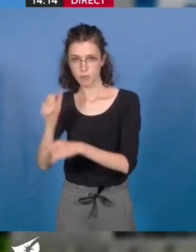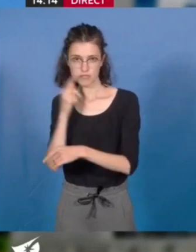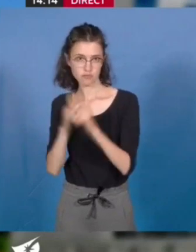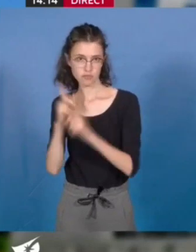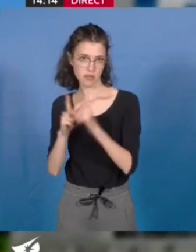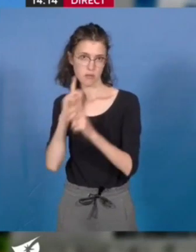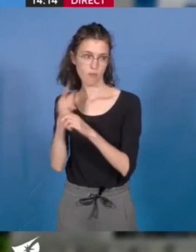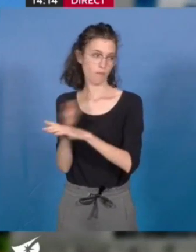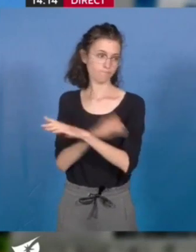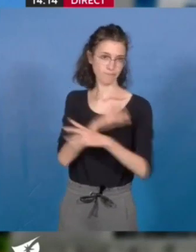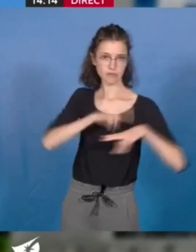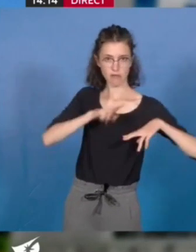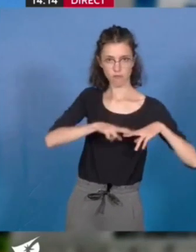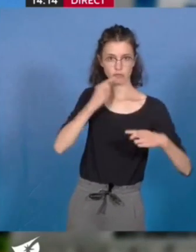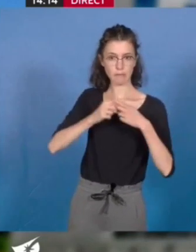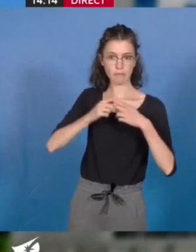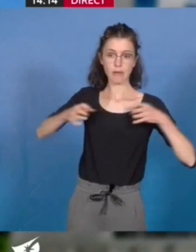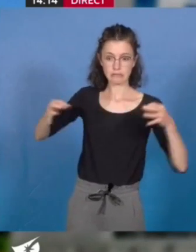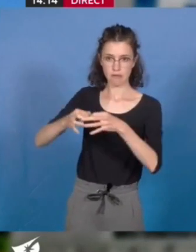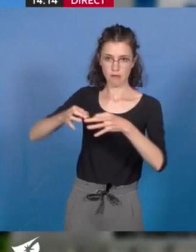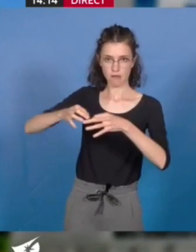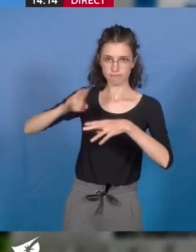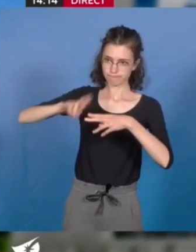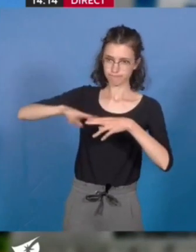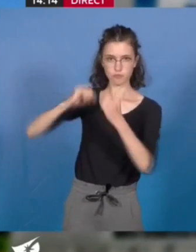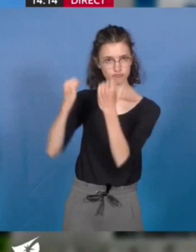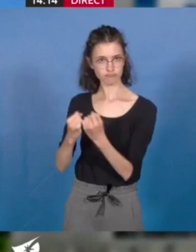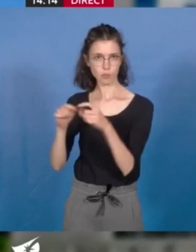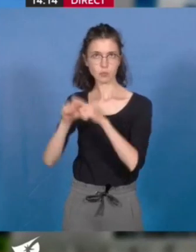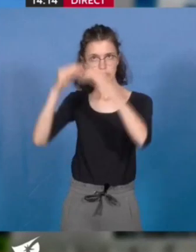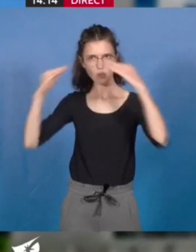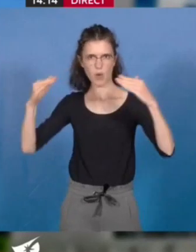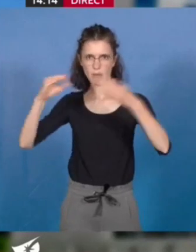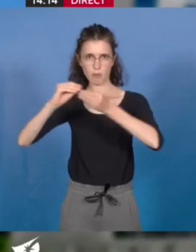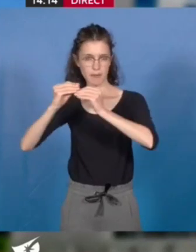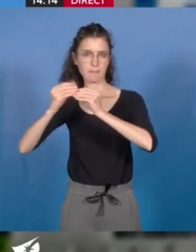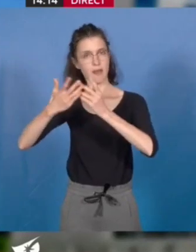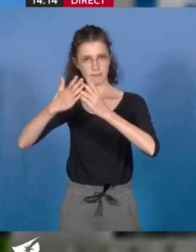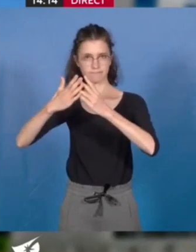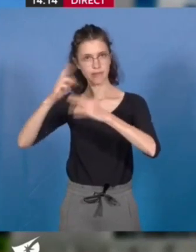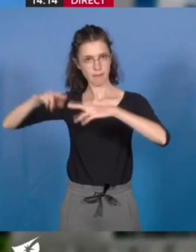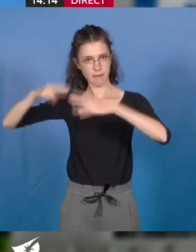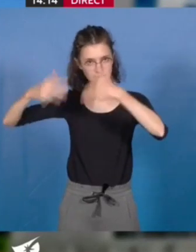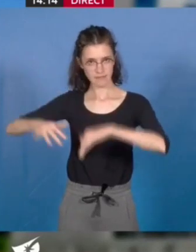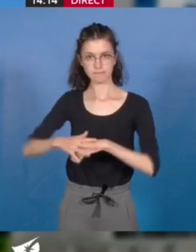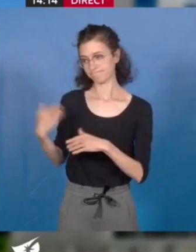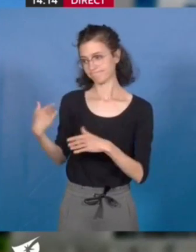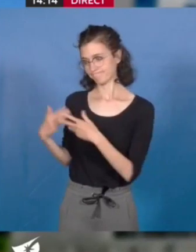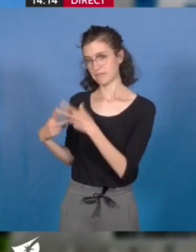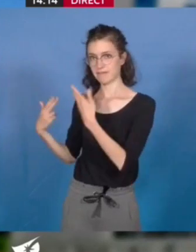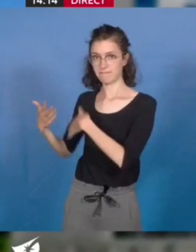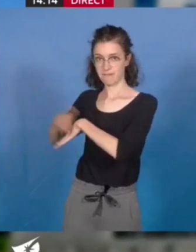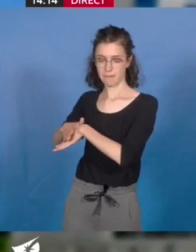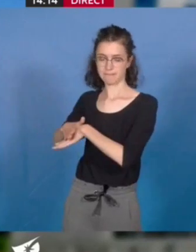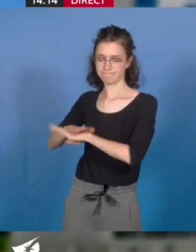en état du bassin et des problèmes de toiture nous ayant contraint à sa fermeture temporaire. Je sais par ailleurs que les piscines de la petite